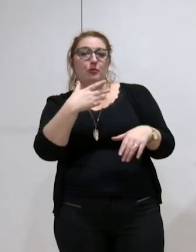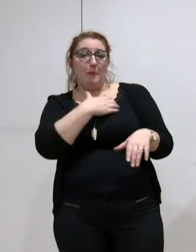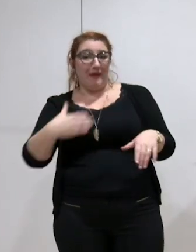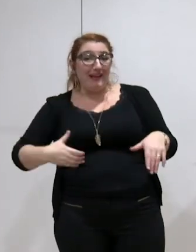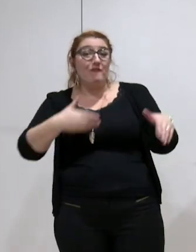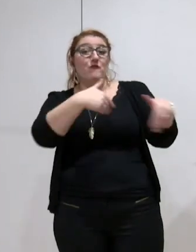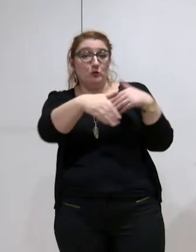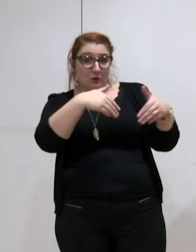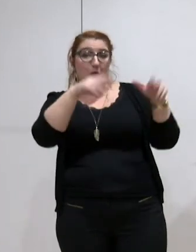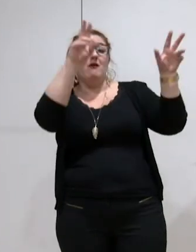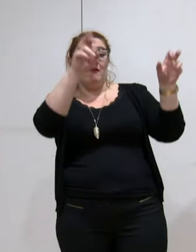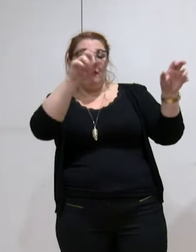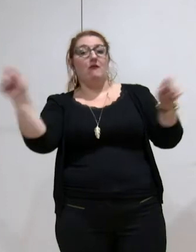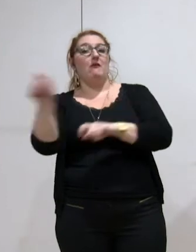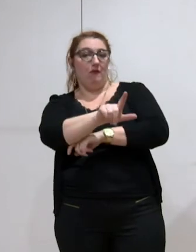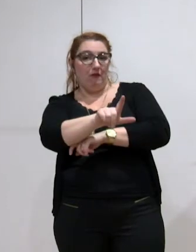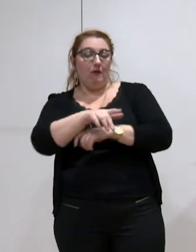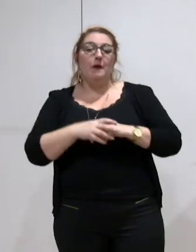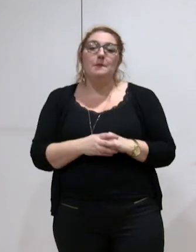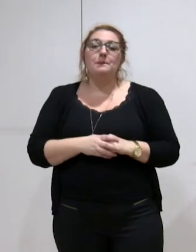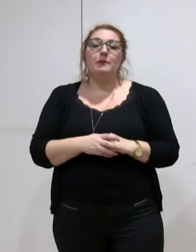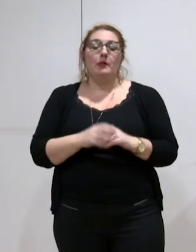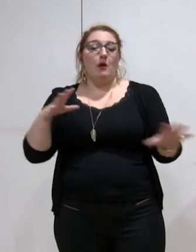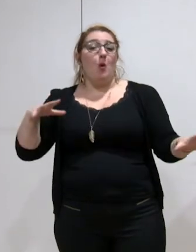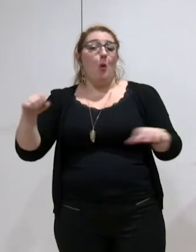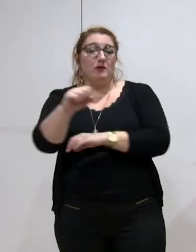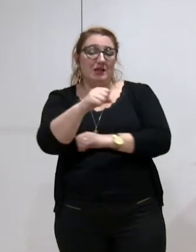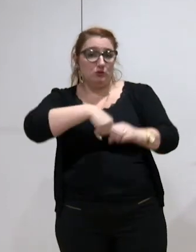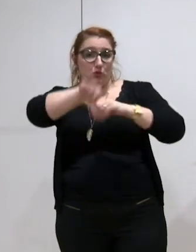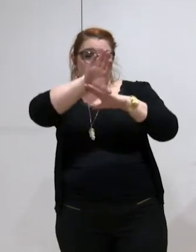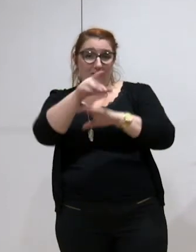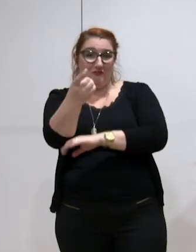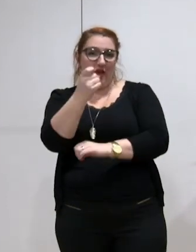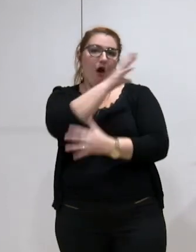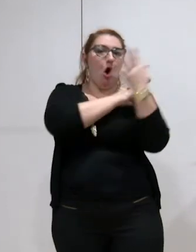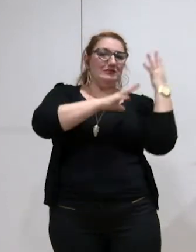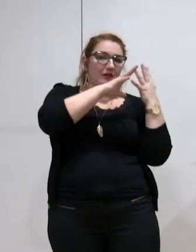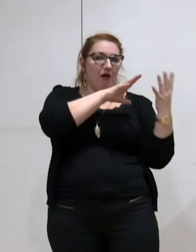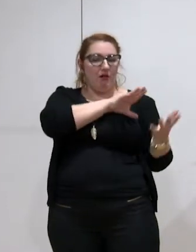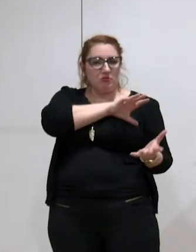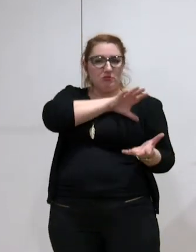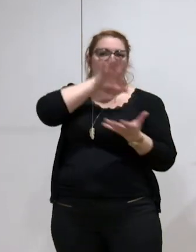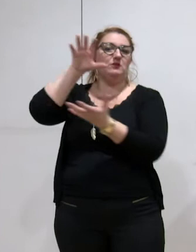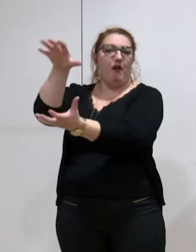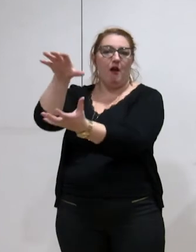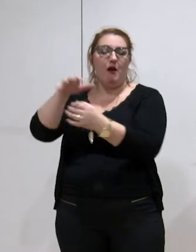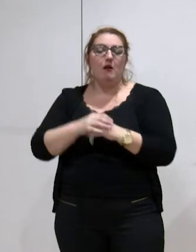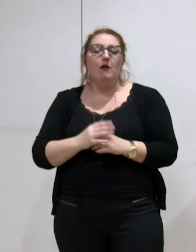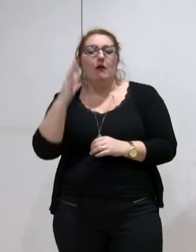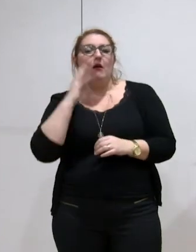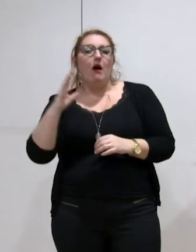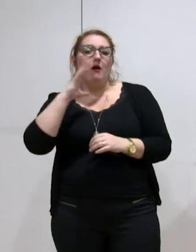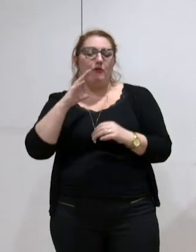Cette attribution de compensation est liée à des transferts anciens, et notamment quand la métropole, la communauté d'agglomération à l'époque,